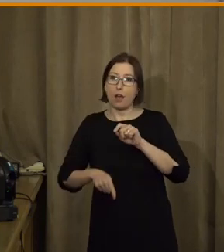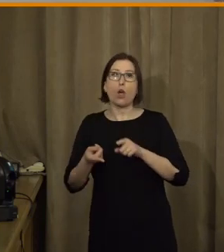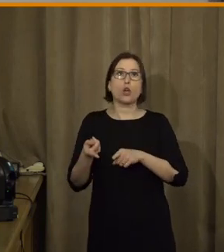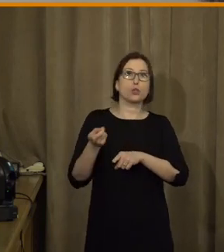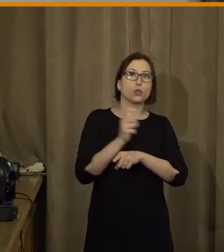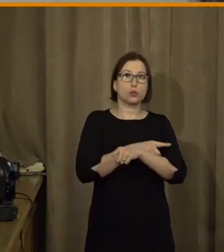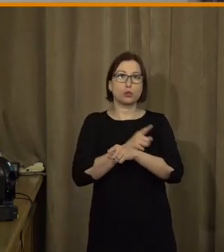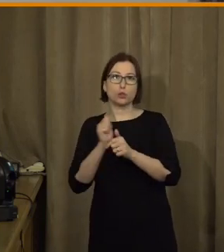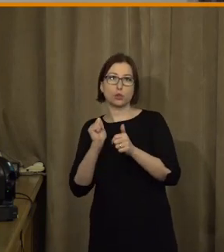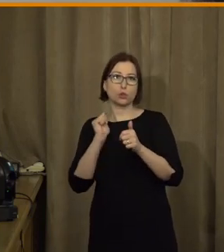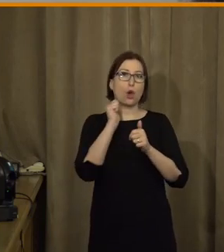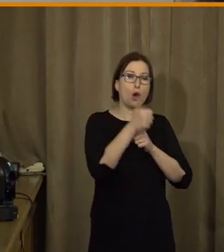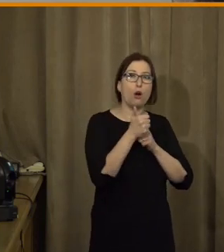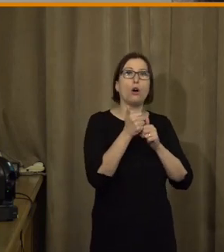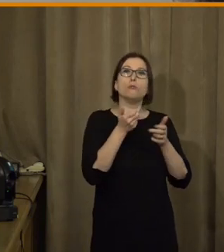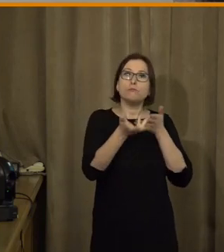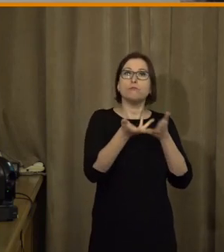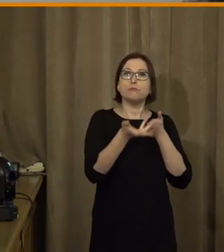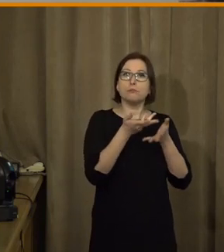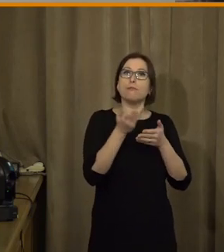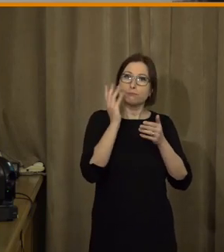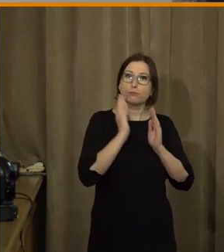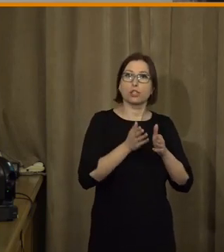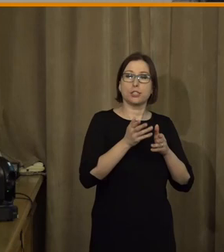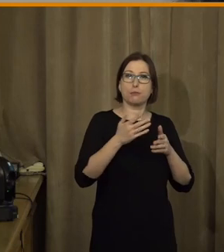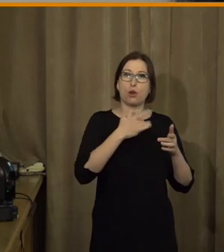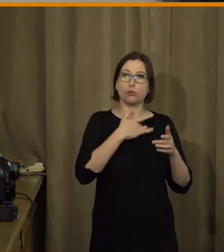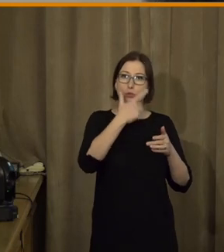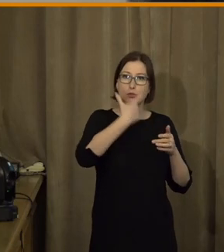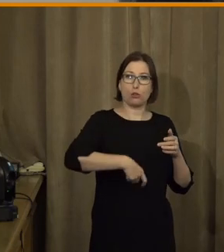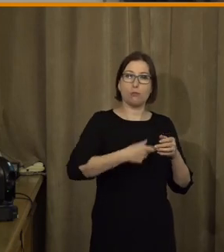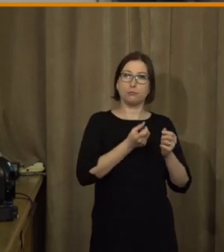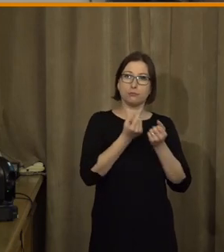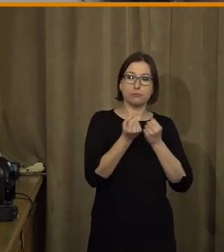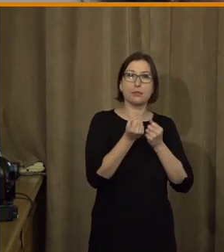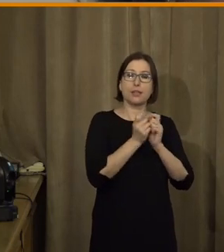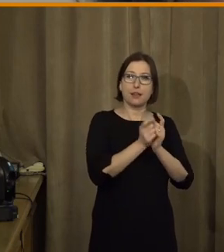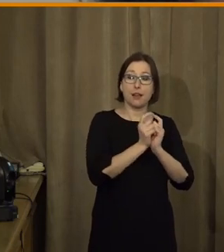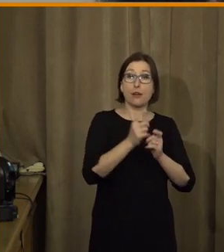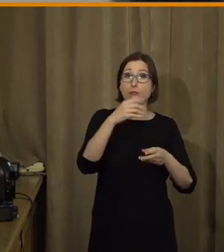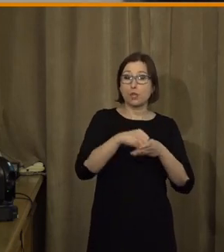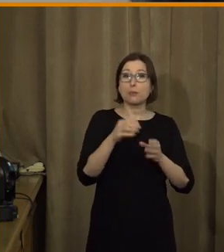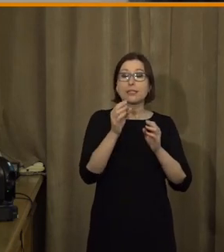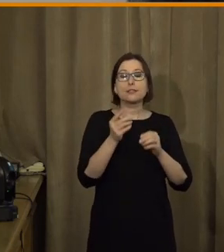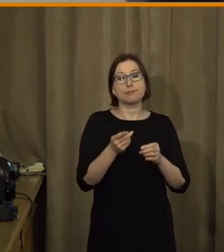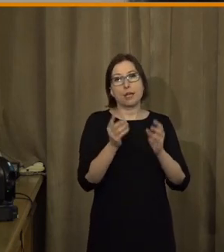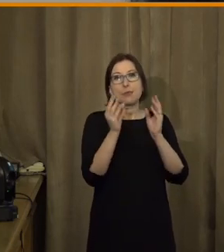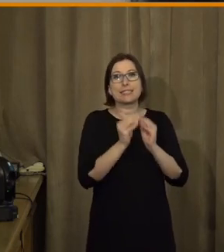opravdu i ten dosah do té každodenní praxe a jak to vypadá i, řekněme, v tém systému